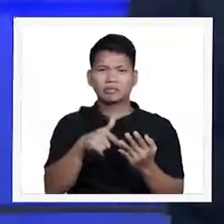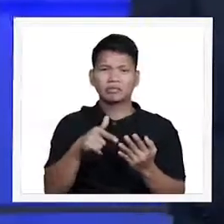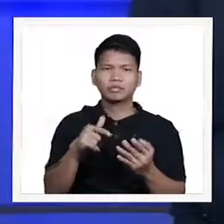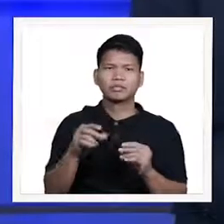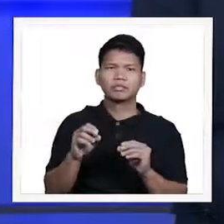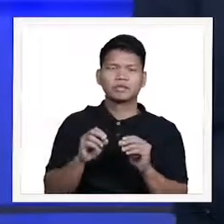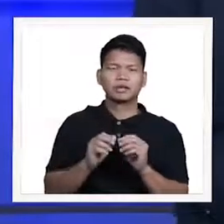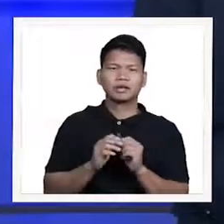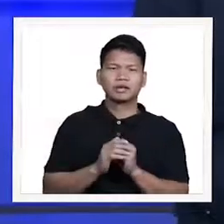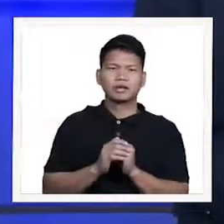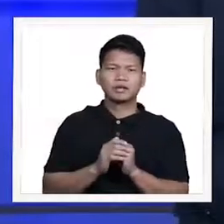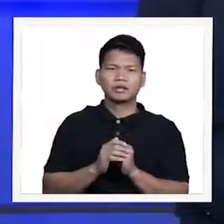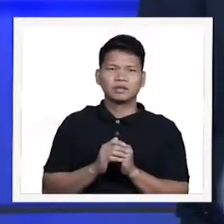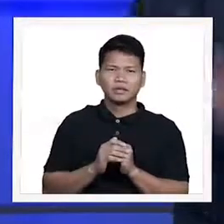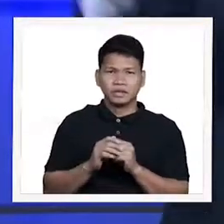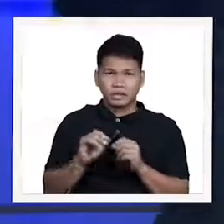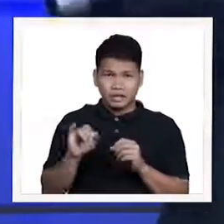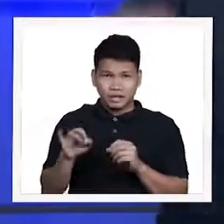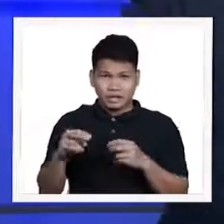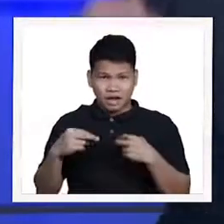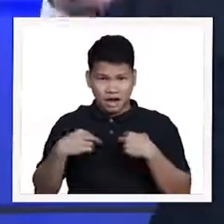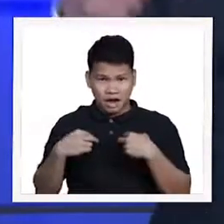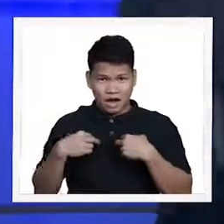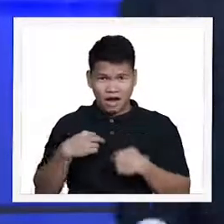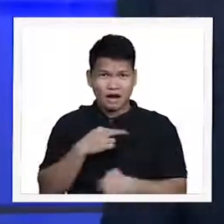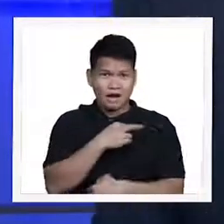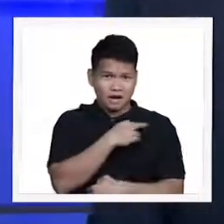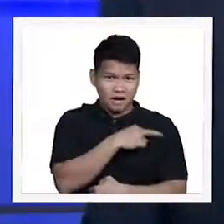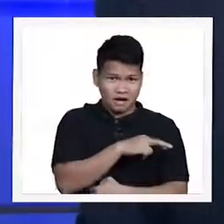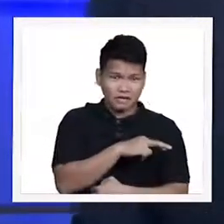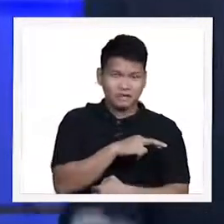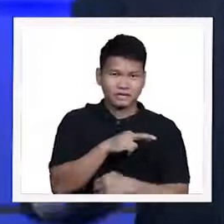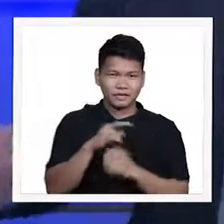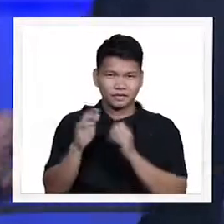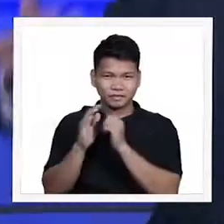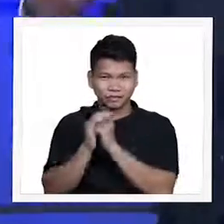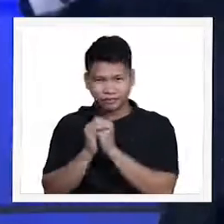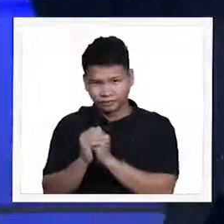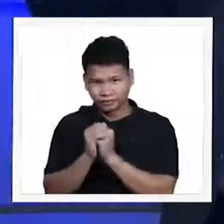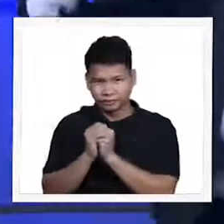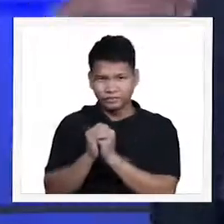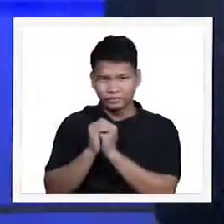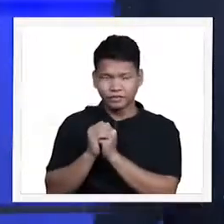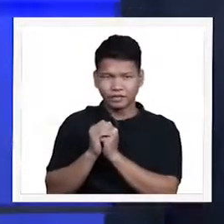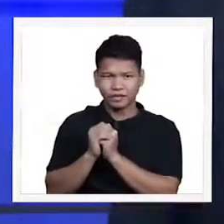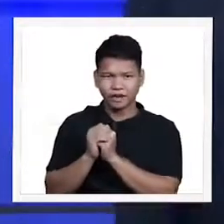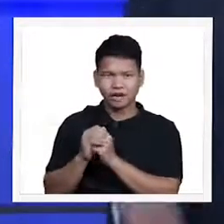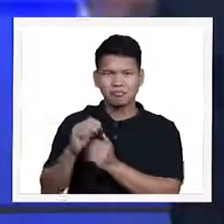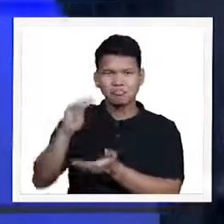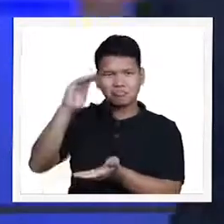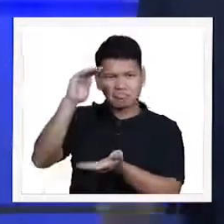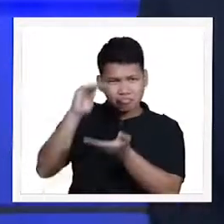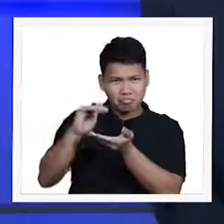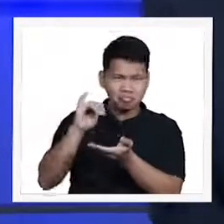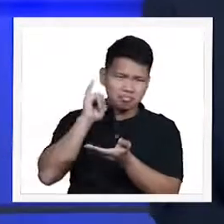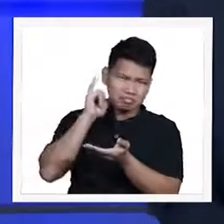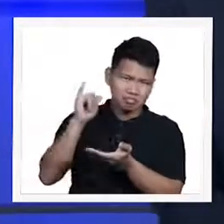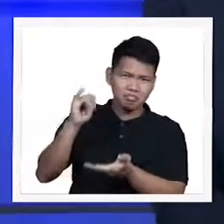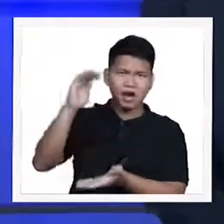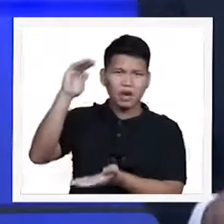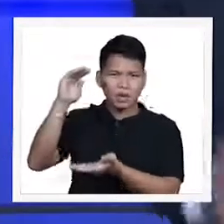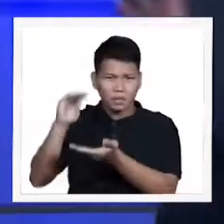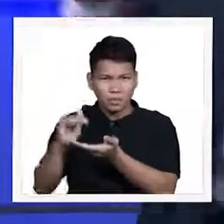rate. Wow! Low suicide rate, less alcohol and drug